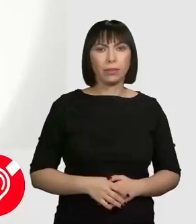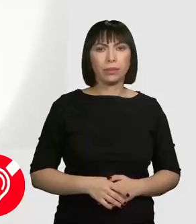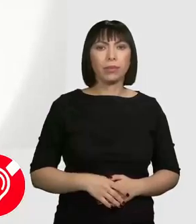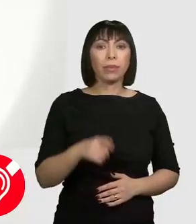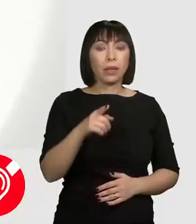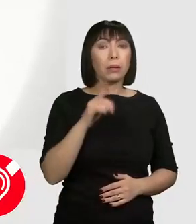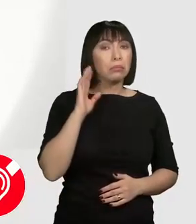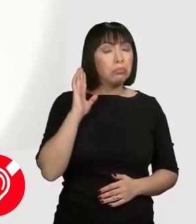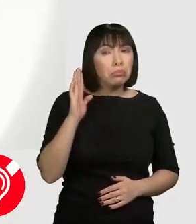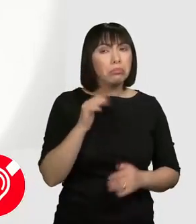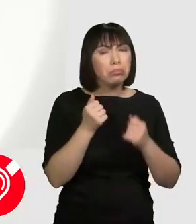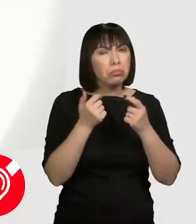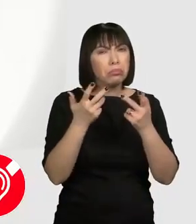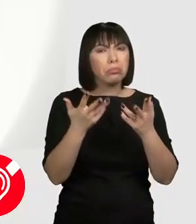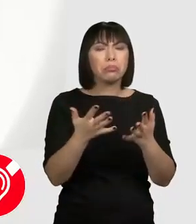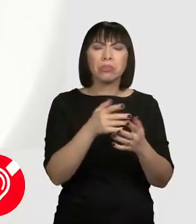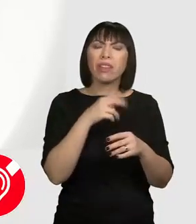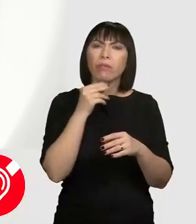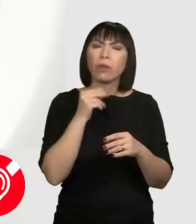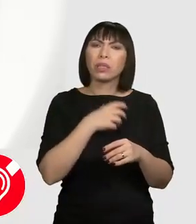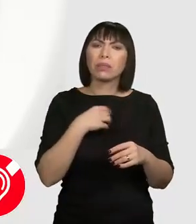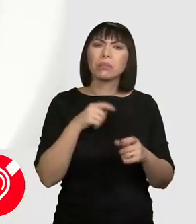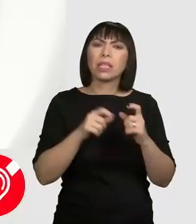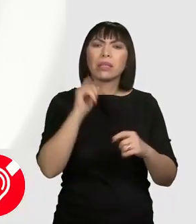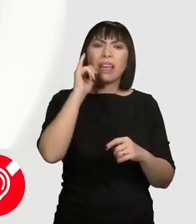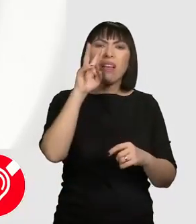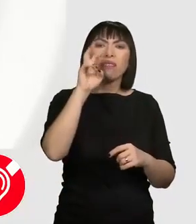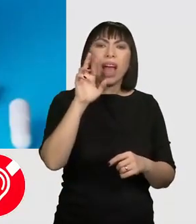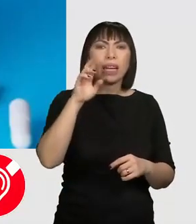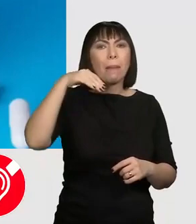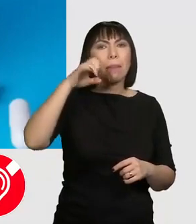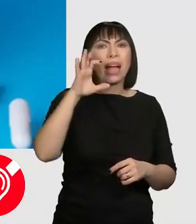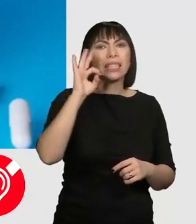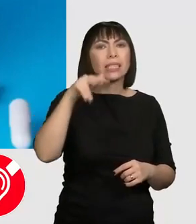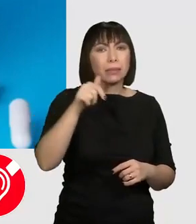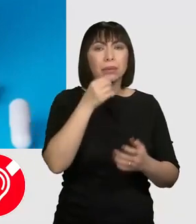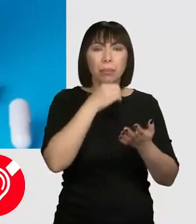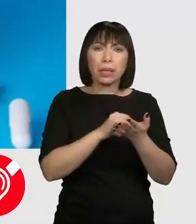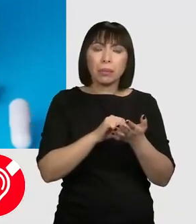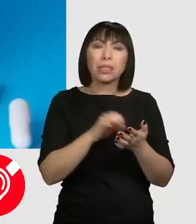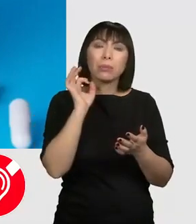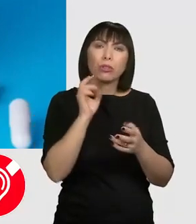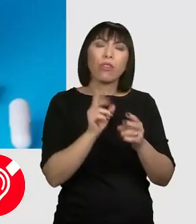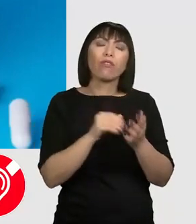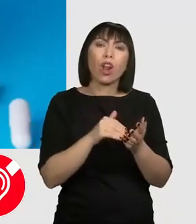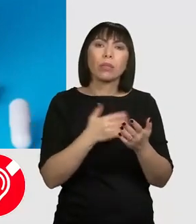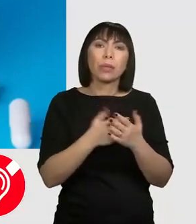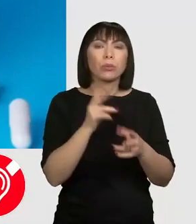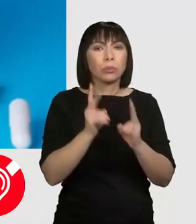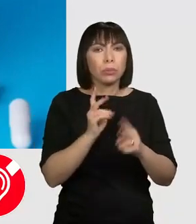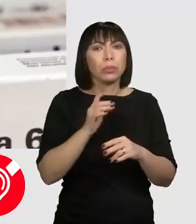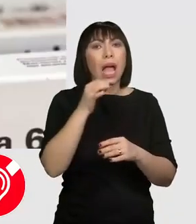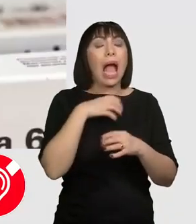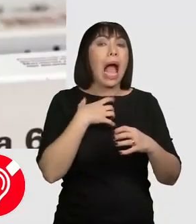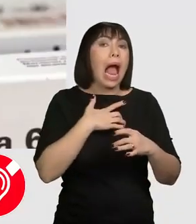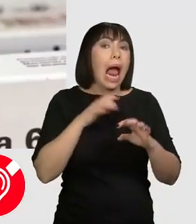Auzi din ce în ce mai des în ultima vreme despre ivermectină, un medicament care se folosește în special la tratarea animalelor și despre care se spune